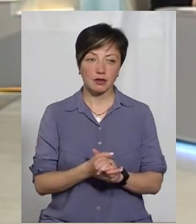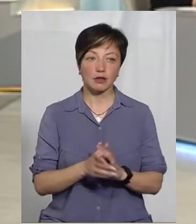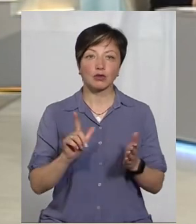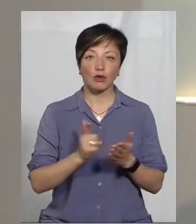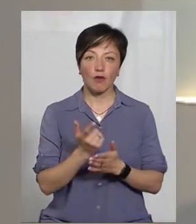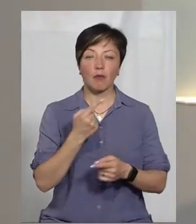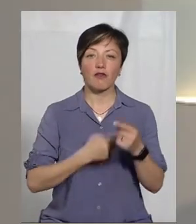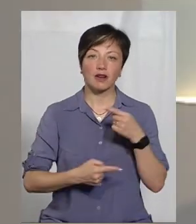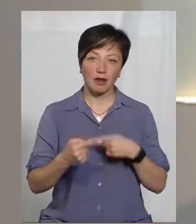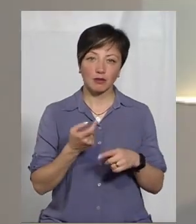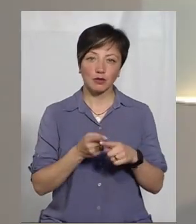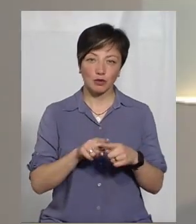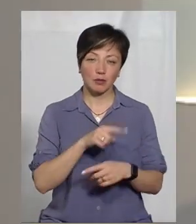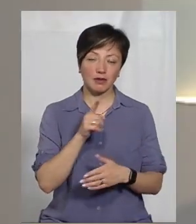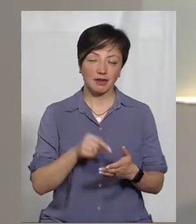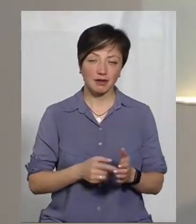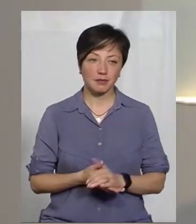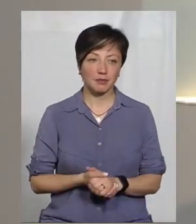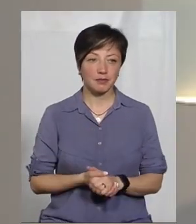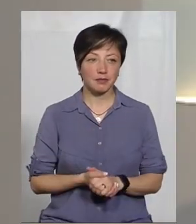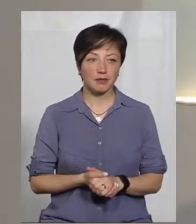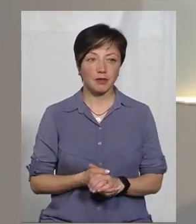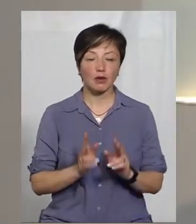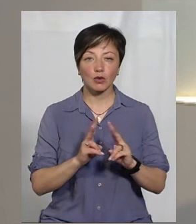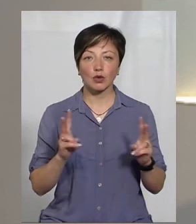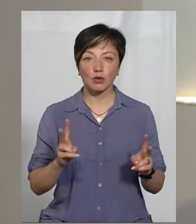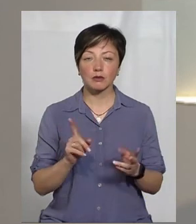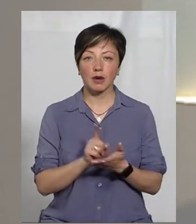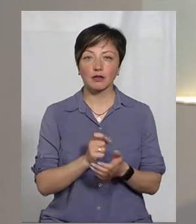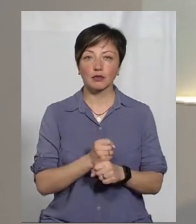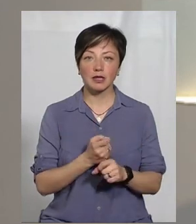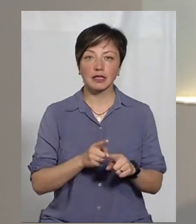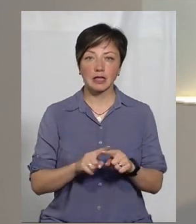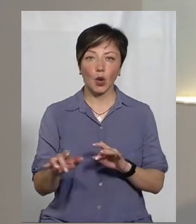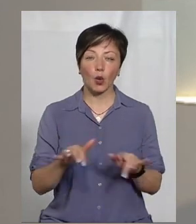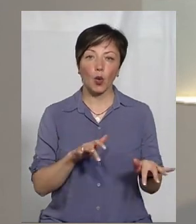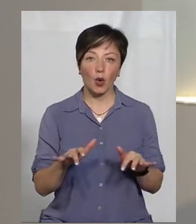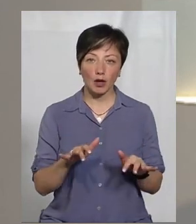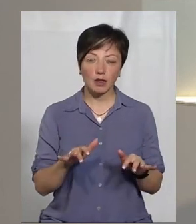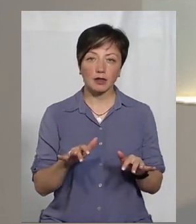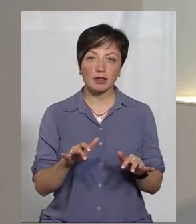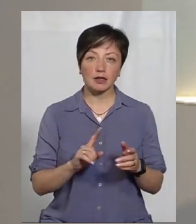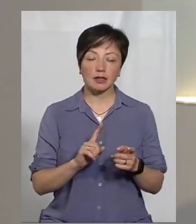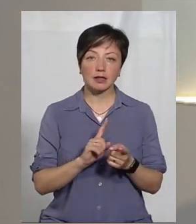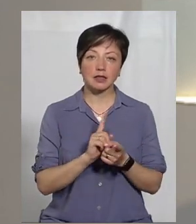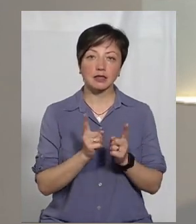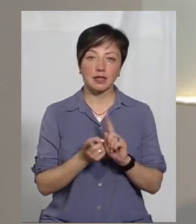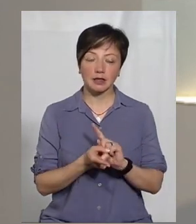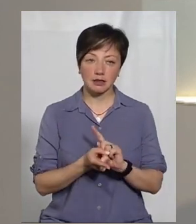І знову повертаємося до цього. Ну, хтось має зробити цей крок і стати